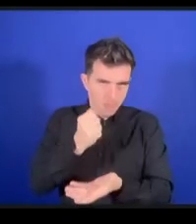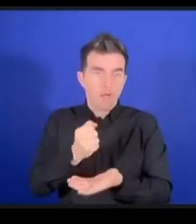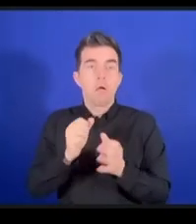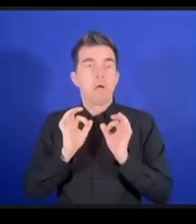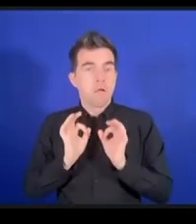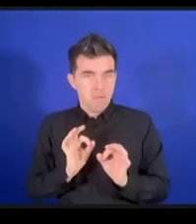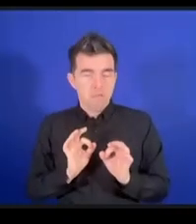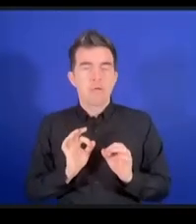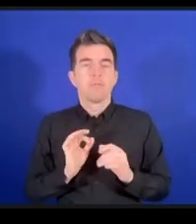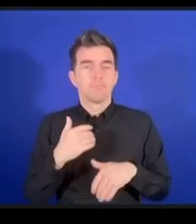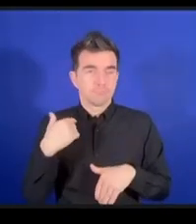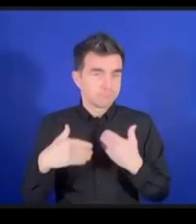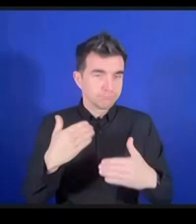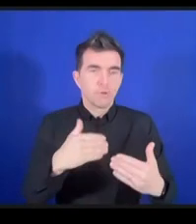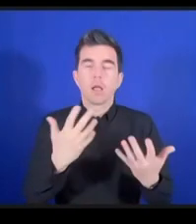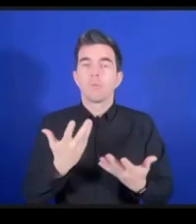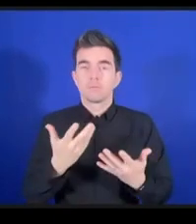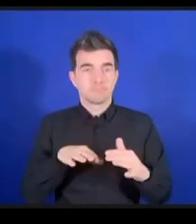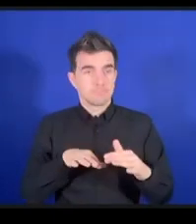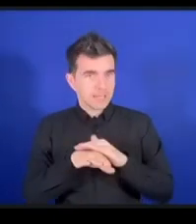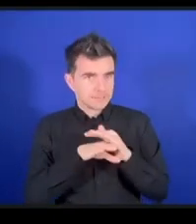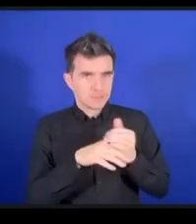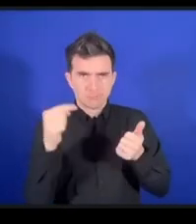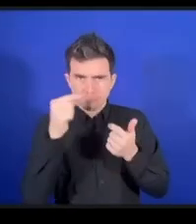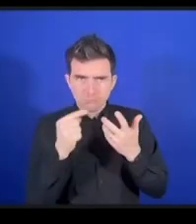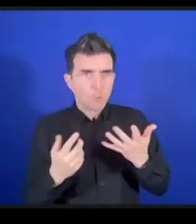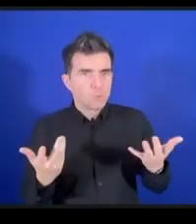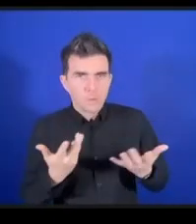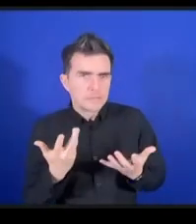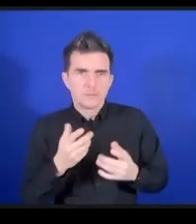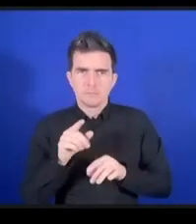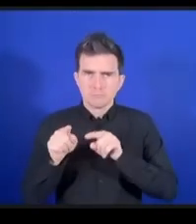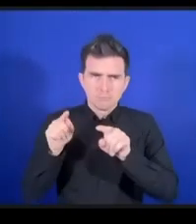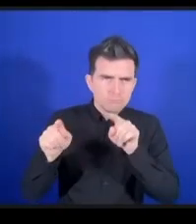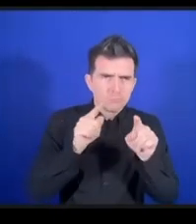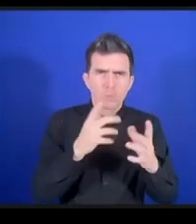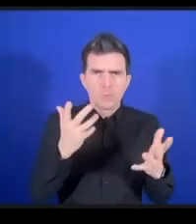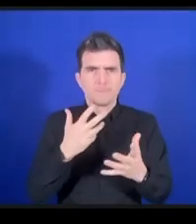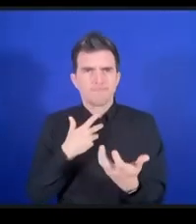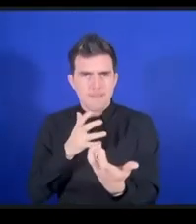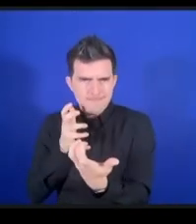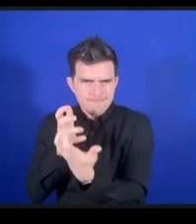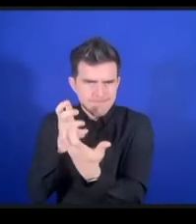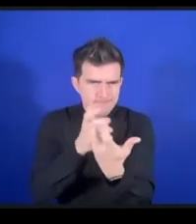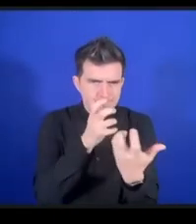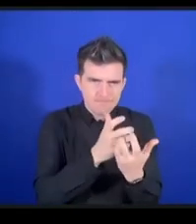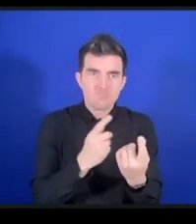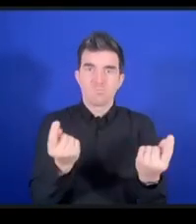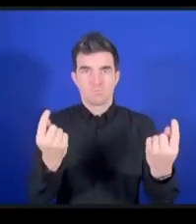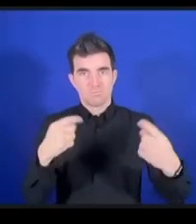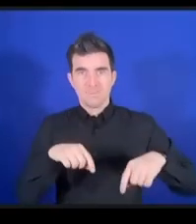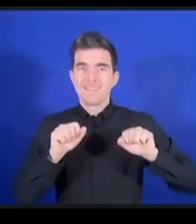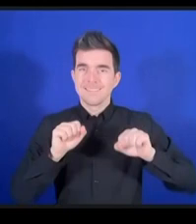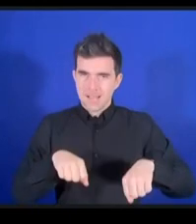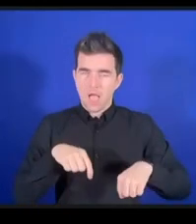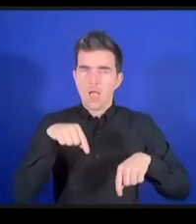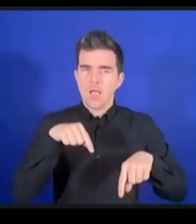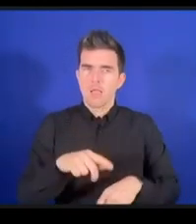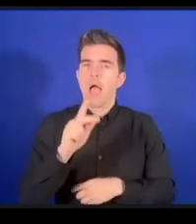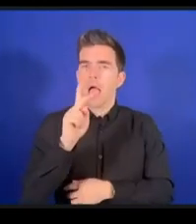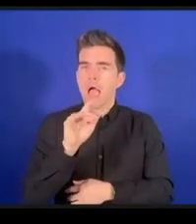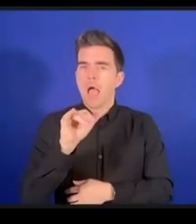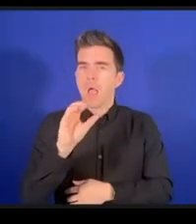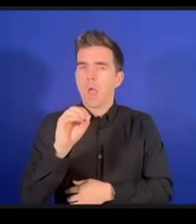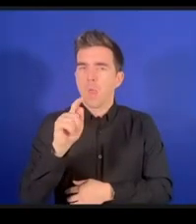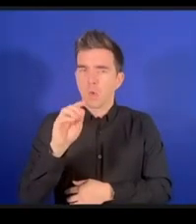宿泊のいろいな要件を満たすような形で京都に来ていただいてそしてIGFに参加していただき